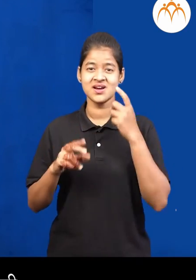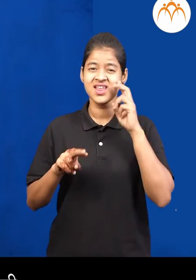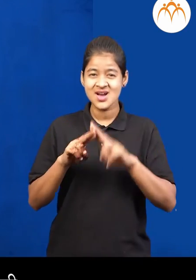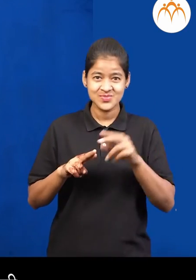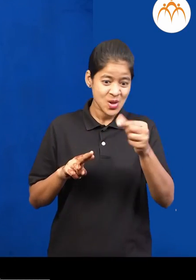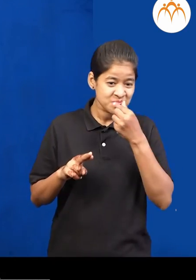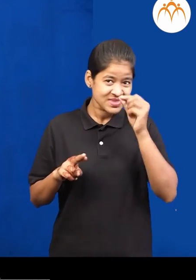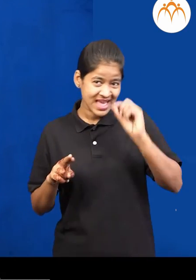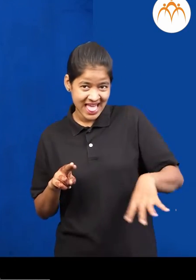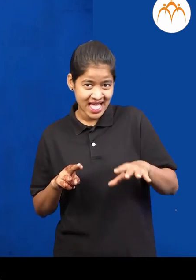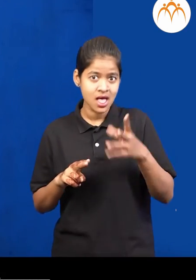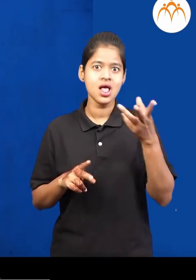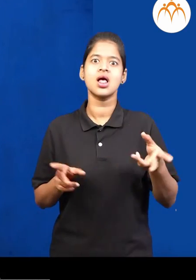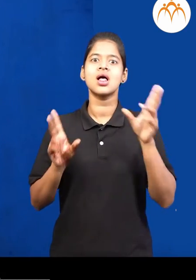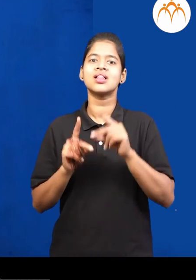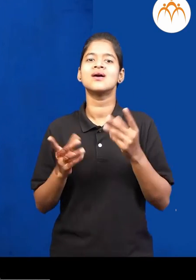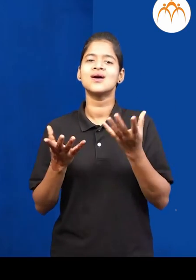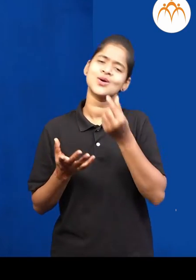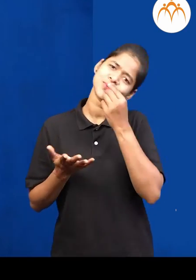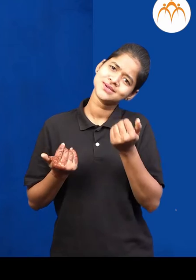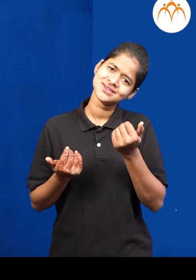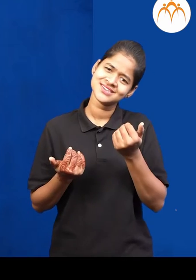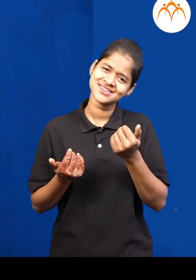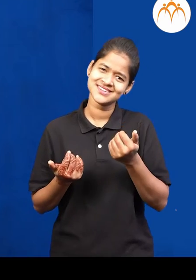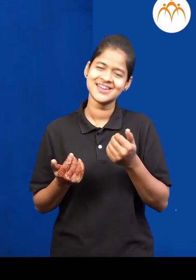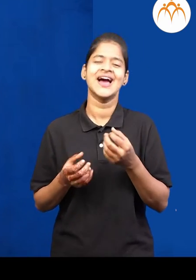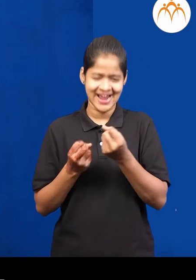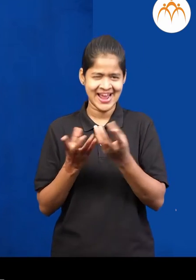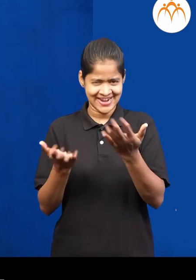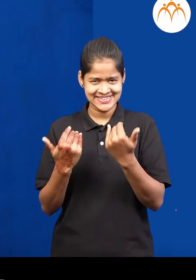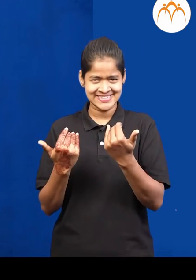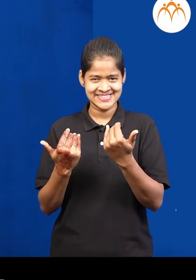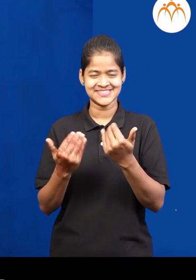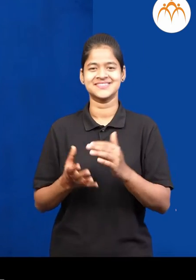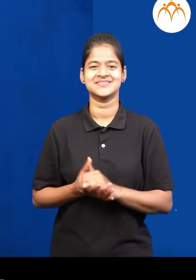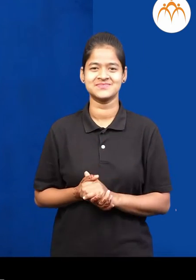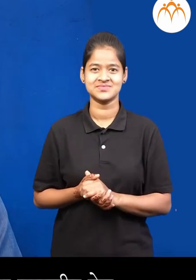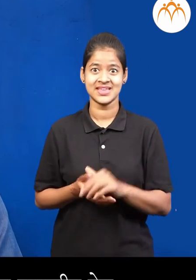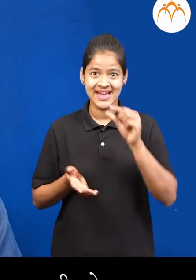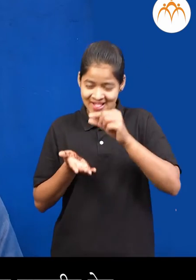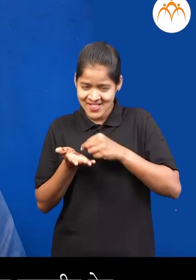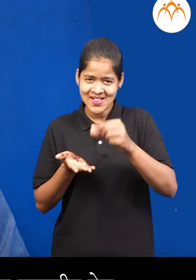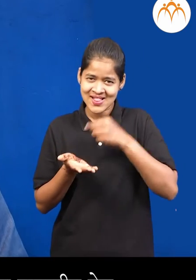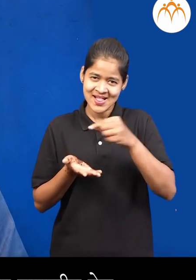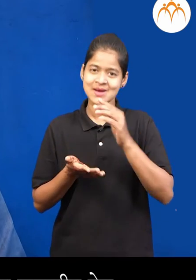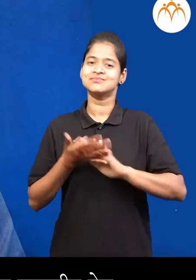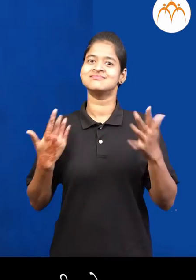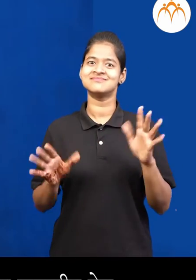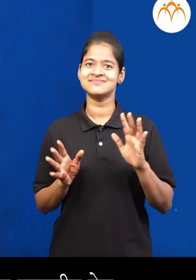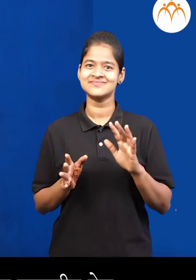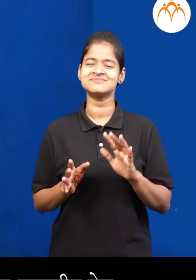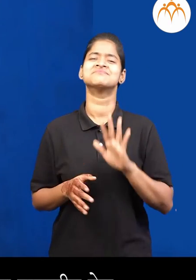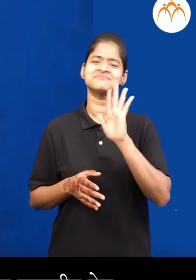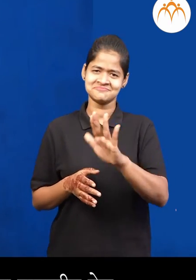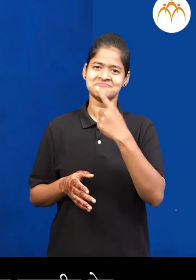खाली पड़ली तर अपड़ाल पुडची नहीं मिलनार द्याना बाबा सगड़ा, एकदमाच एक एक खाईन है बाबा तुला में एक एक करद देतो,